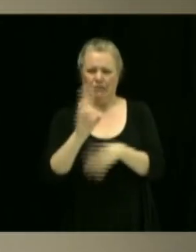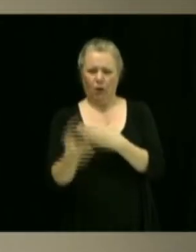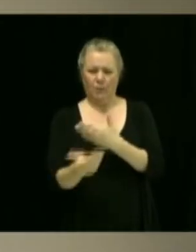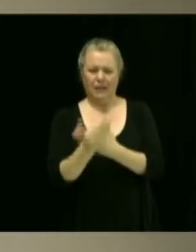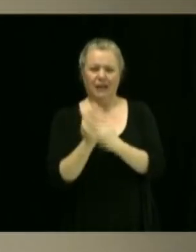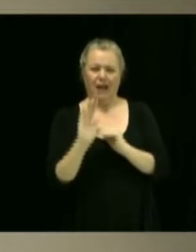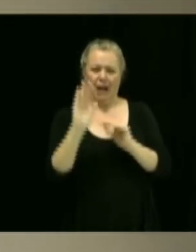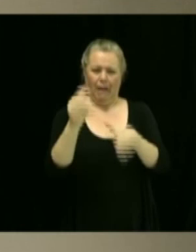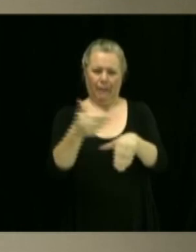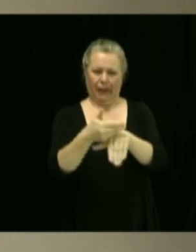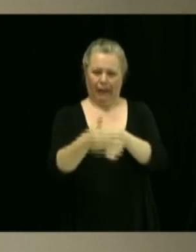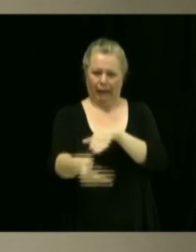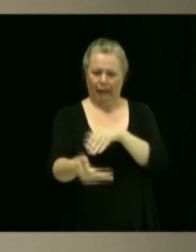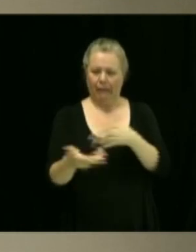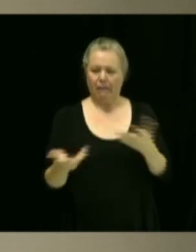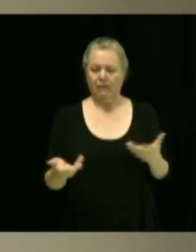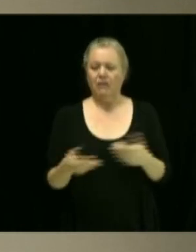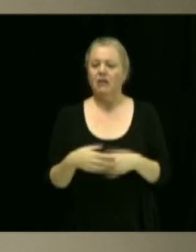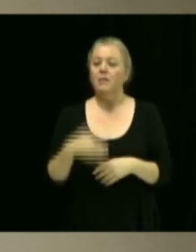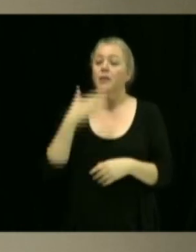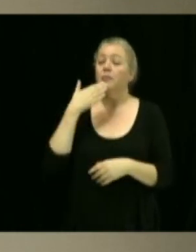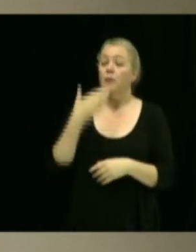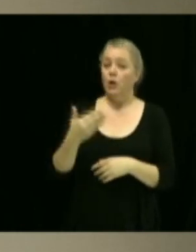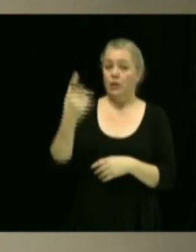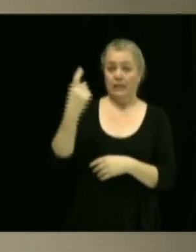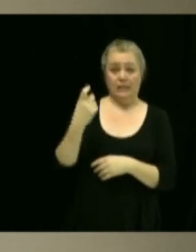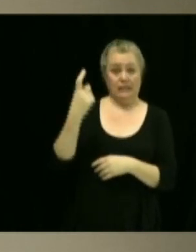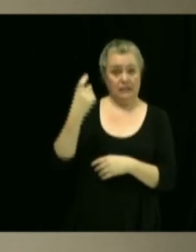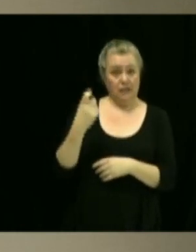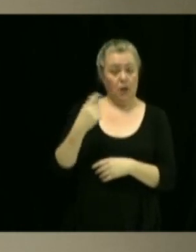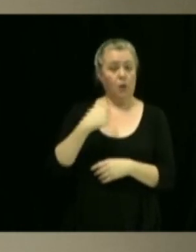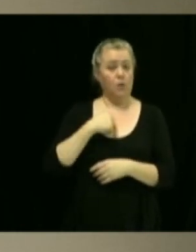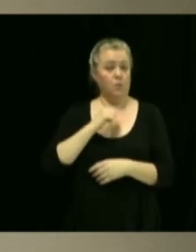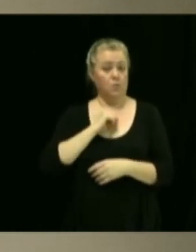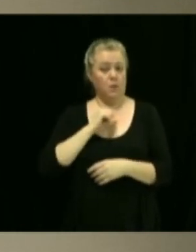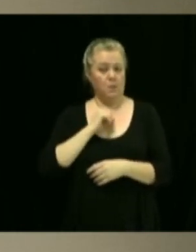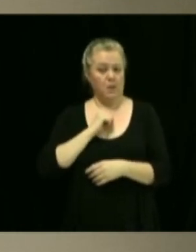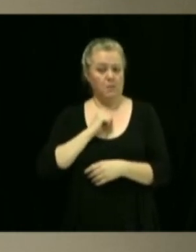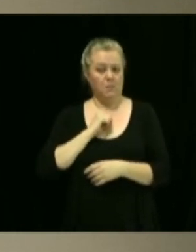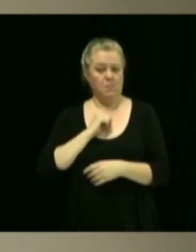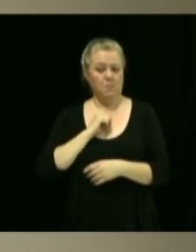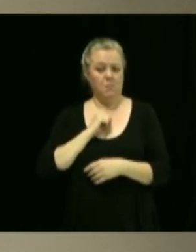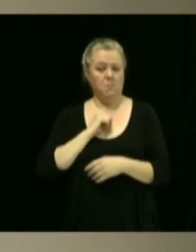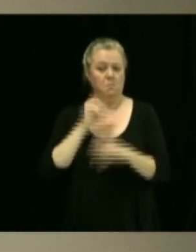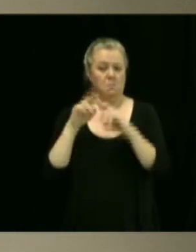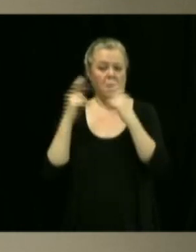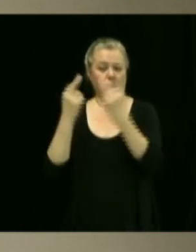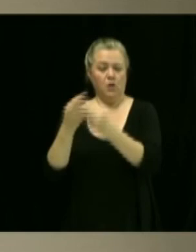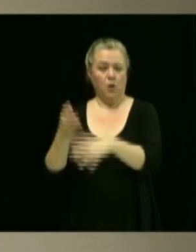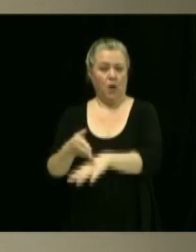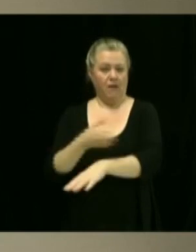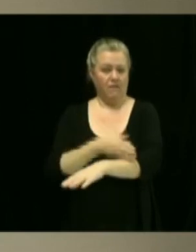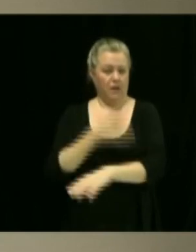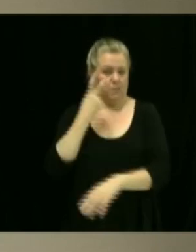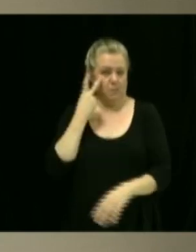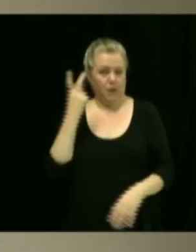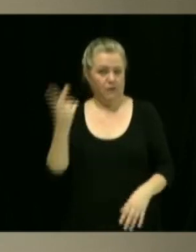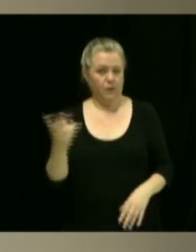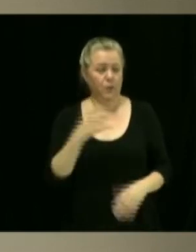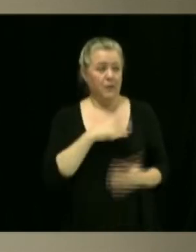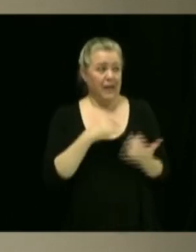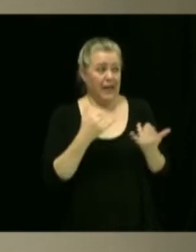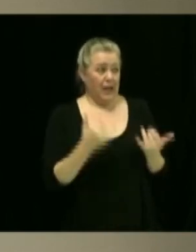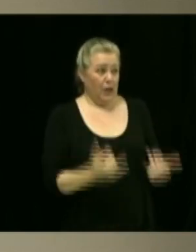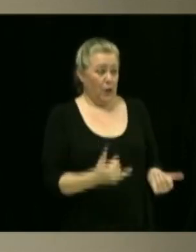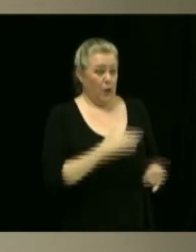C'est une bonne question. J'ai pas pris acte de cette question-là avant la séance, mais on a vécu notre première tempête de neige